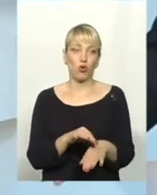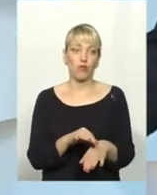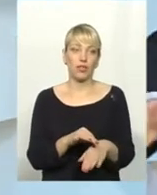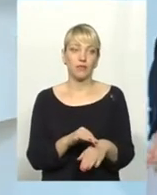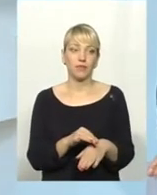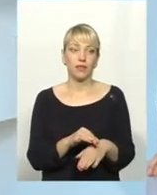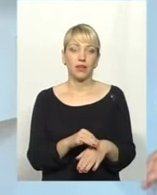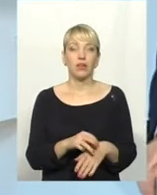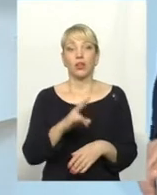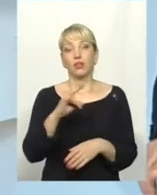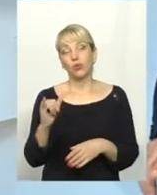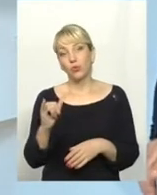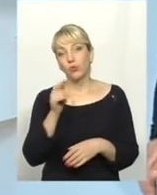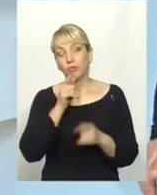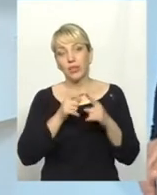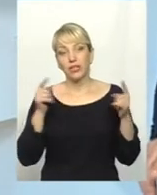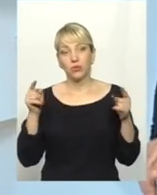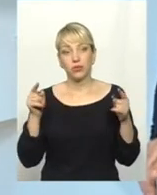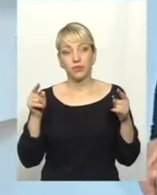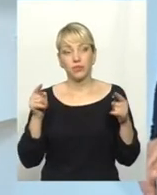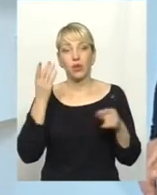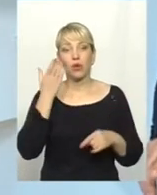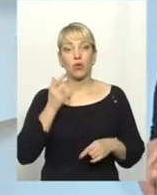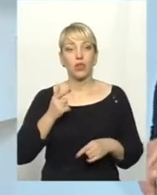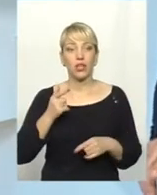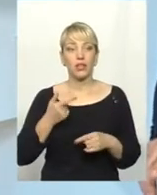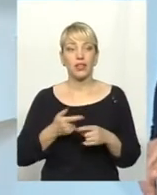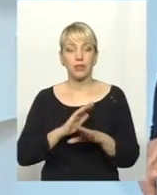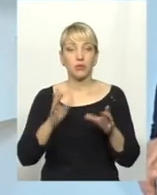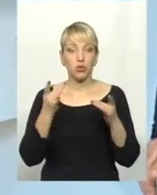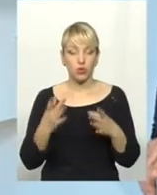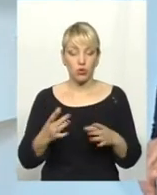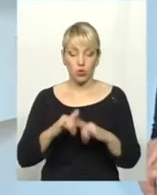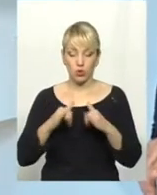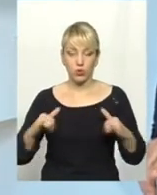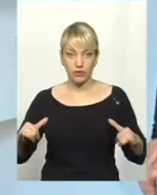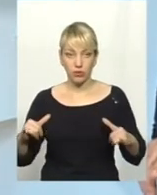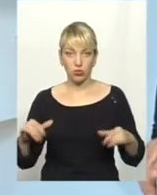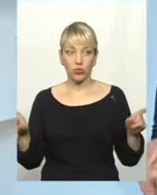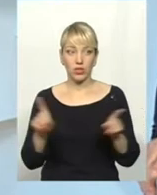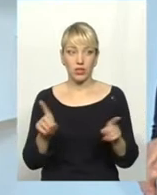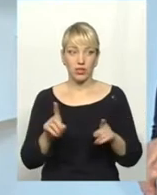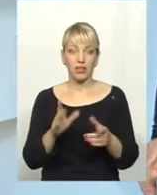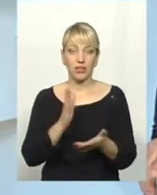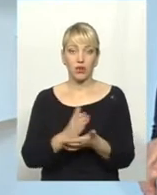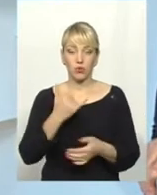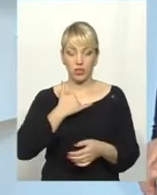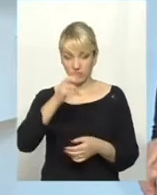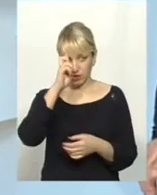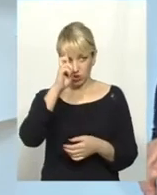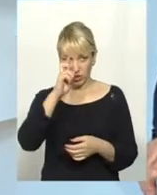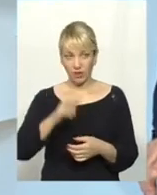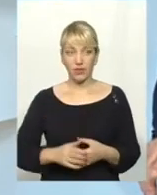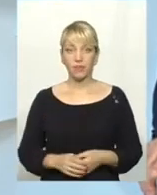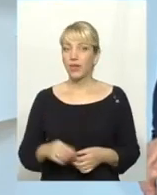Ну, в період то непростого розвитку, який відбувається в наших державах, і я не маю